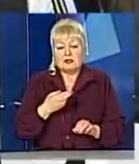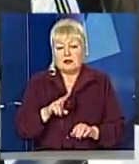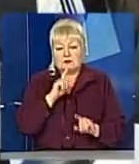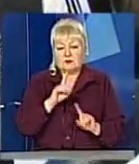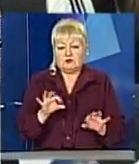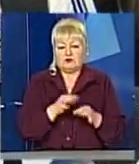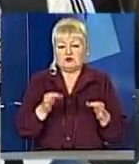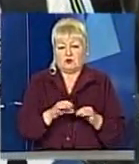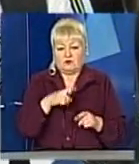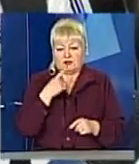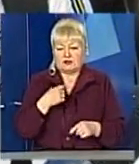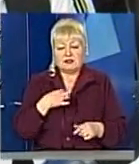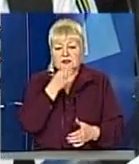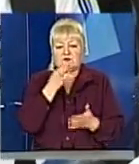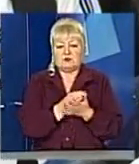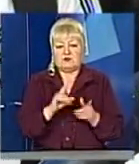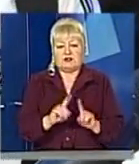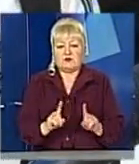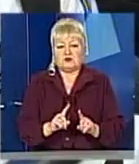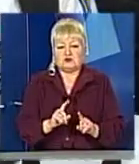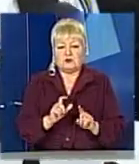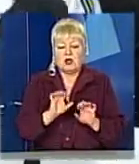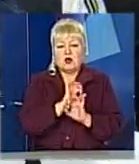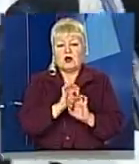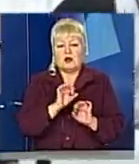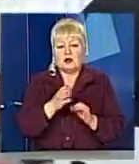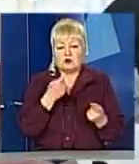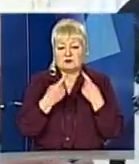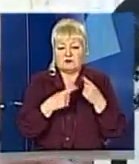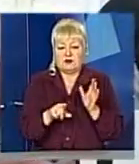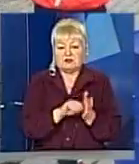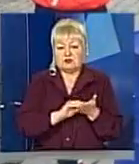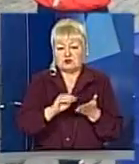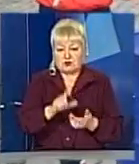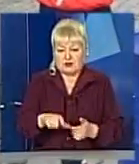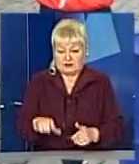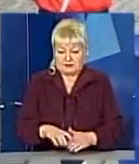Чому? Бо я не відповідаю за те, щоб розмовляти з журналістами. Які відповідають на питання з журналістами?